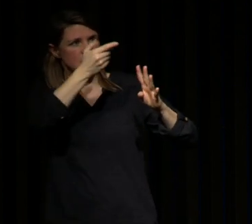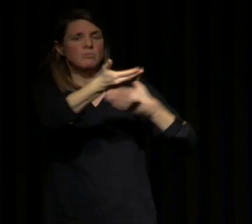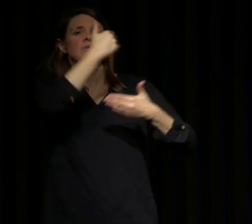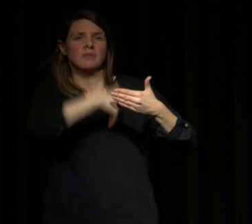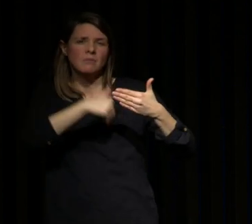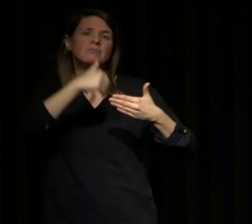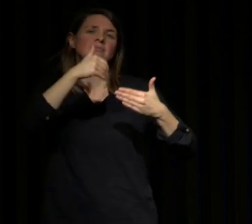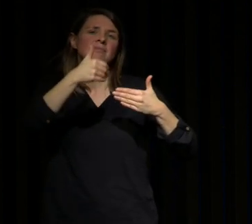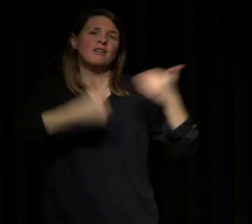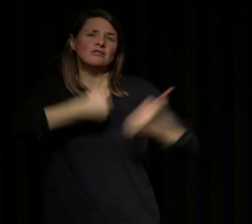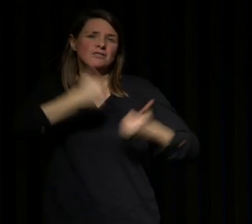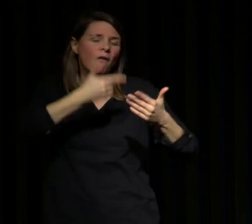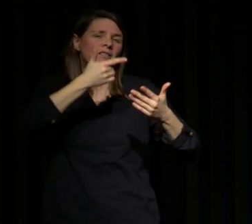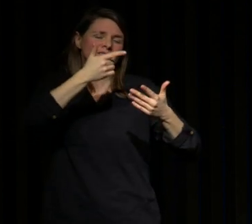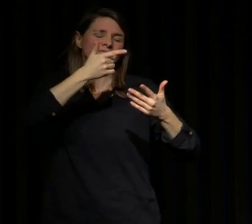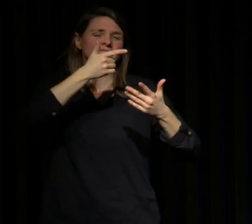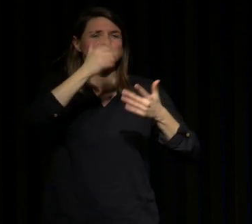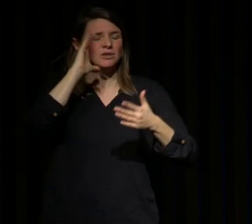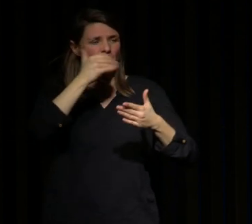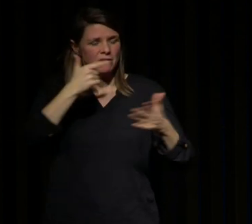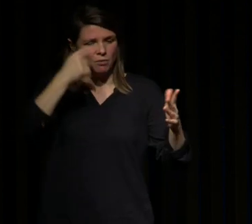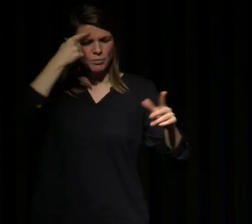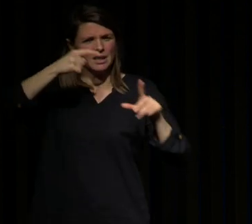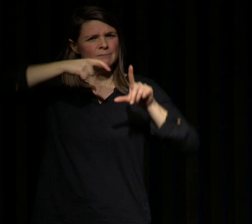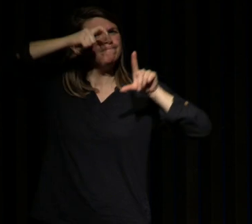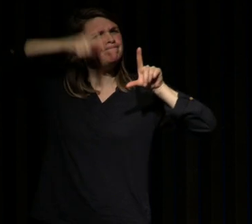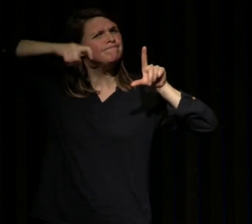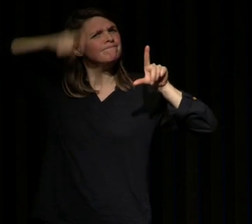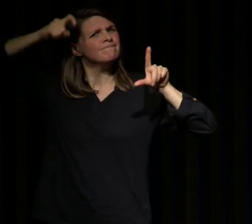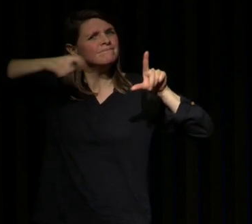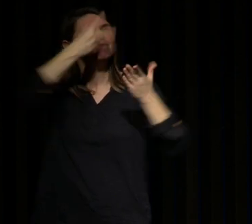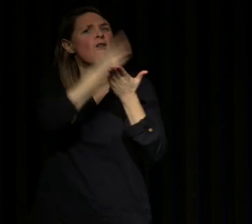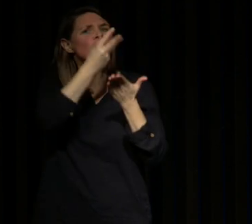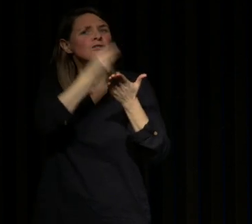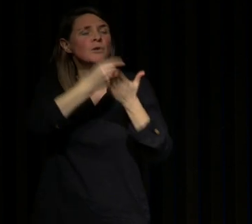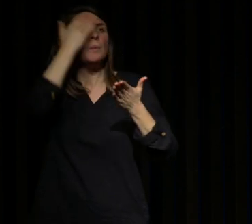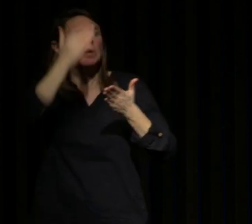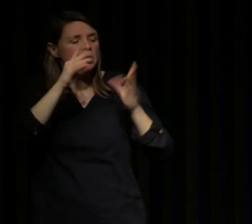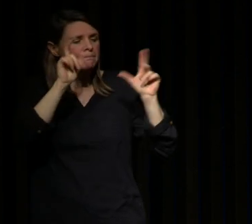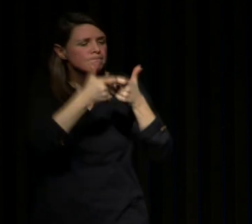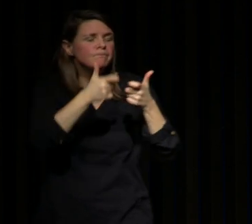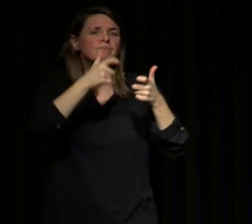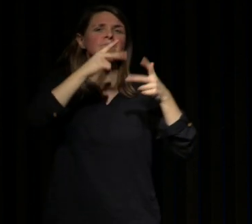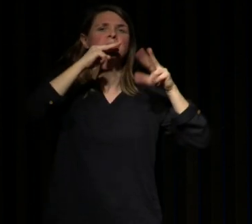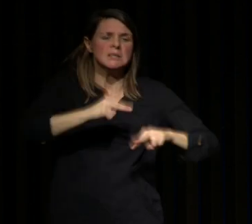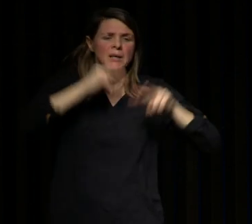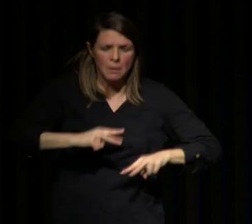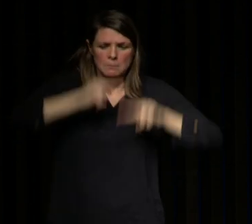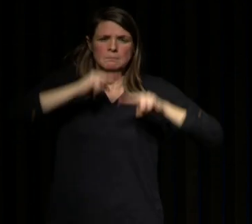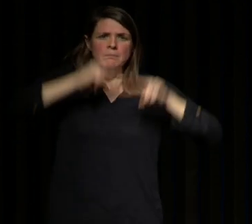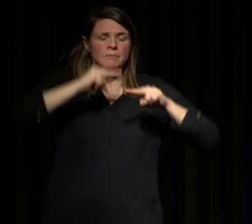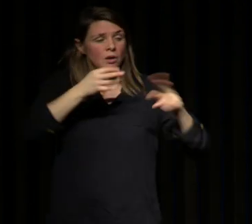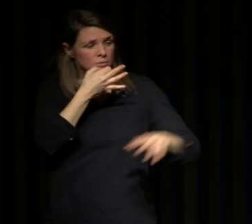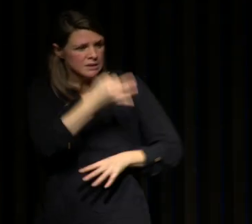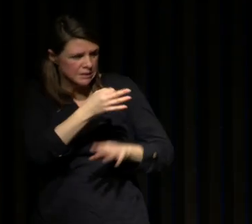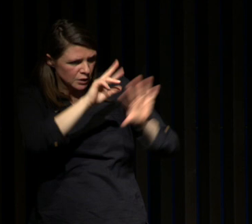et qu'on réalise des actimétries ou parfois des enregistrements pour rechercher s'ils ont des problèmes par exemple respiratoires comme de'apnée en fait on leur dit